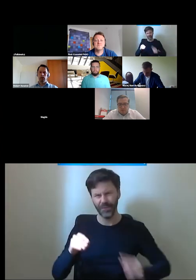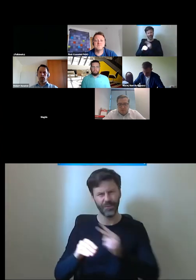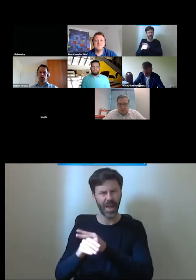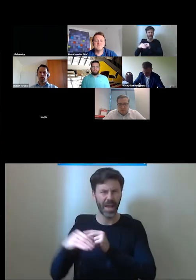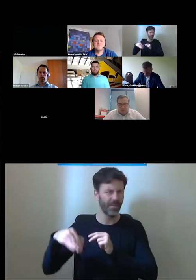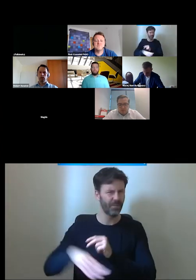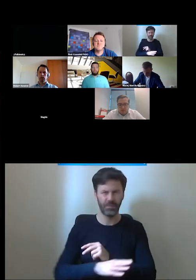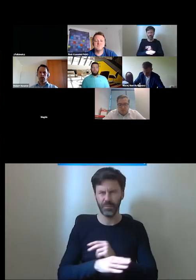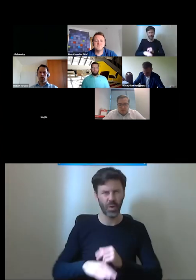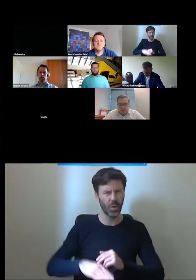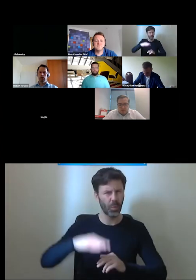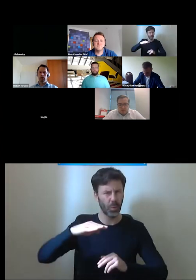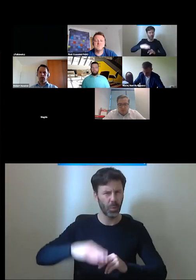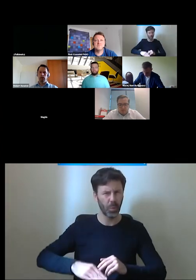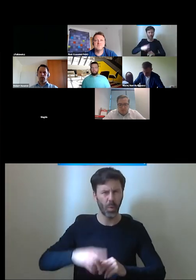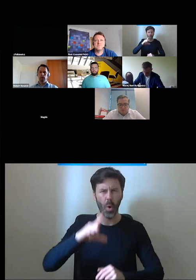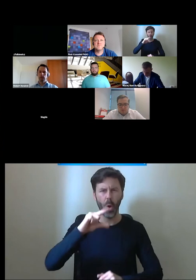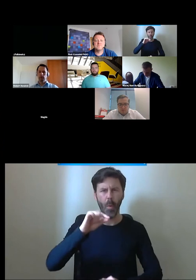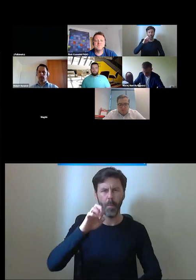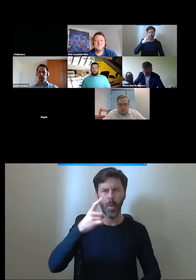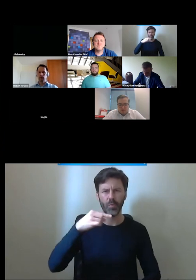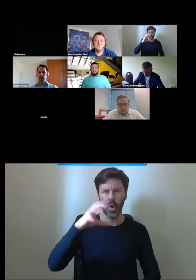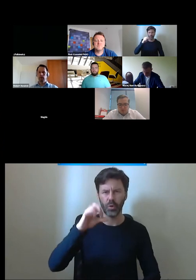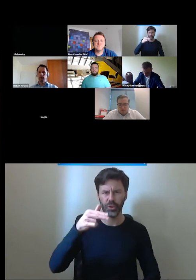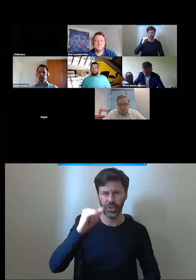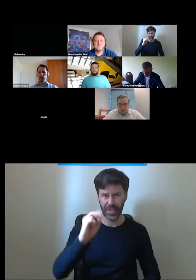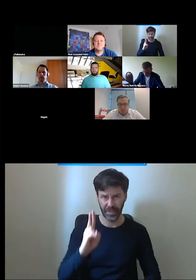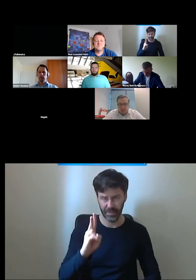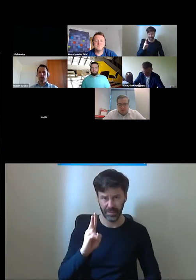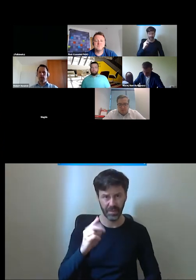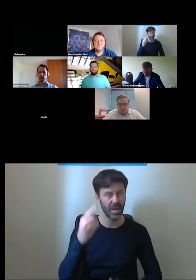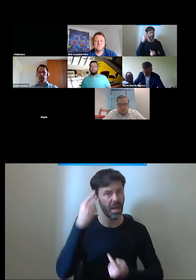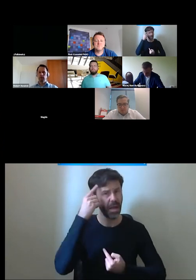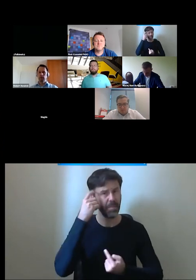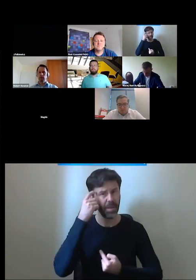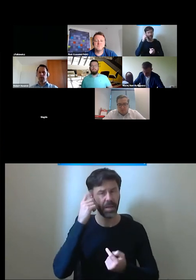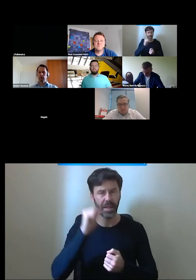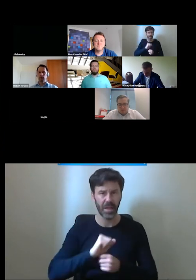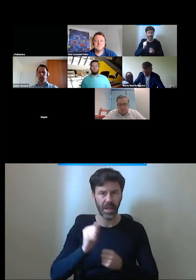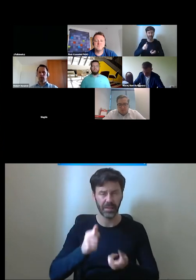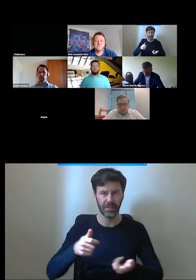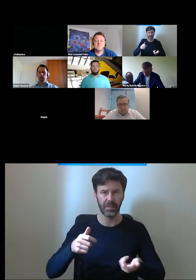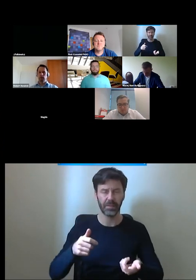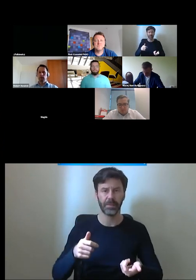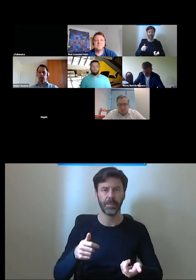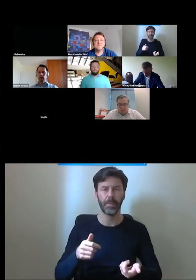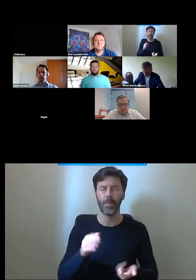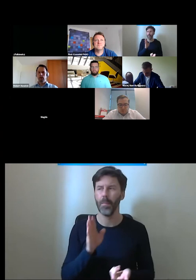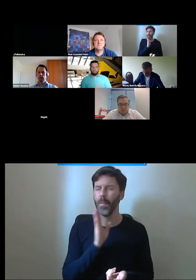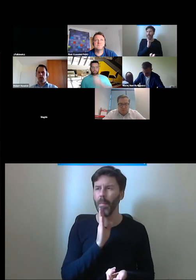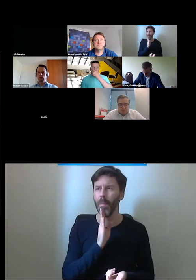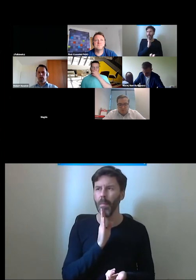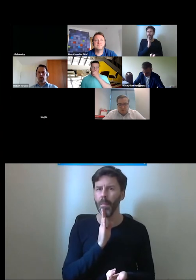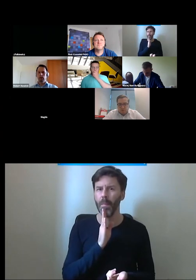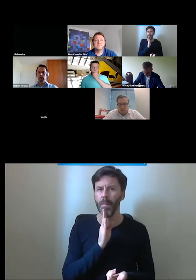jeżeli powiem podnośnik, to proszę sobie zwizualizować na takie urządzenie mobilne, które poruża się po